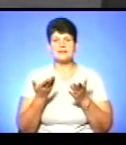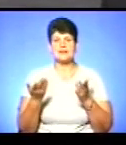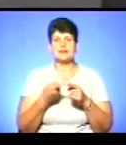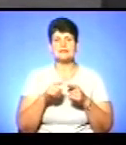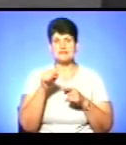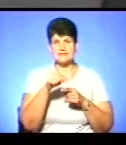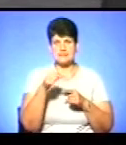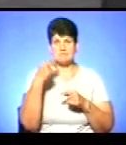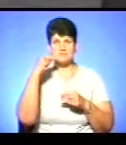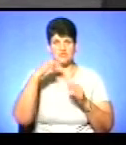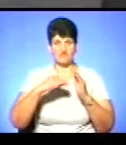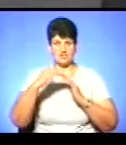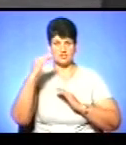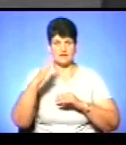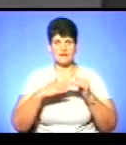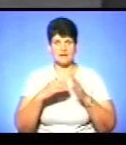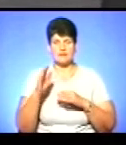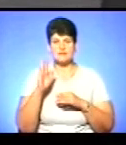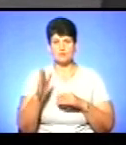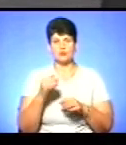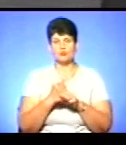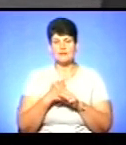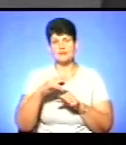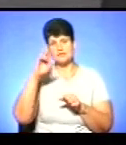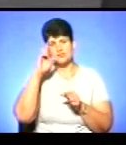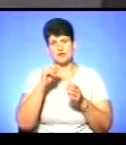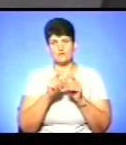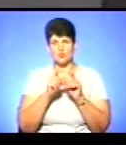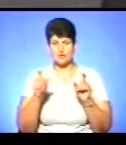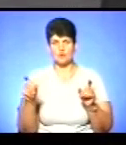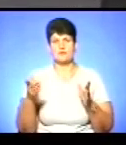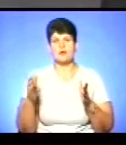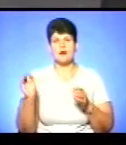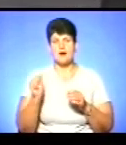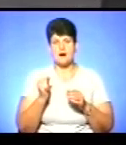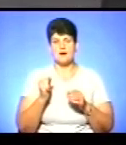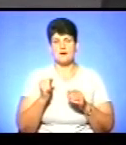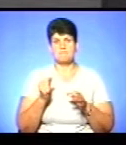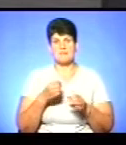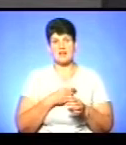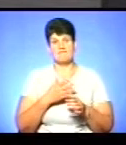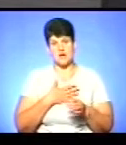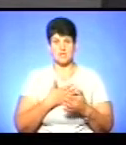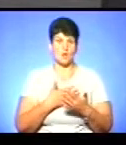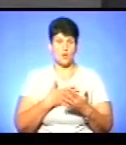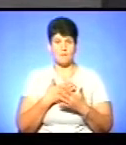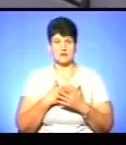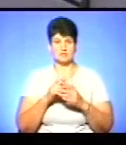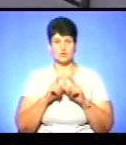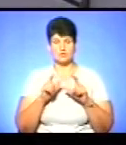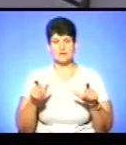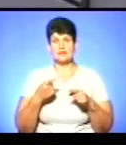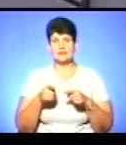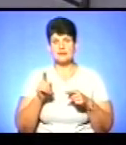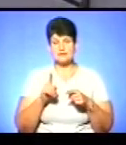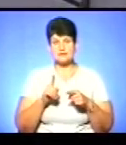кваліфікації може здійснювати не тільки бюджетні установи, комунальні установи, але і приватні, і громадські. Це одна